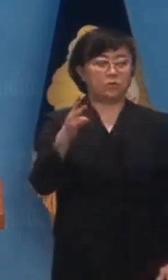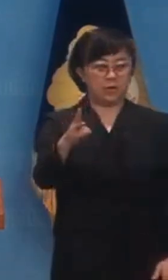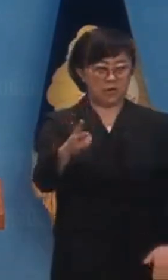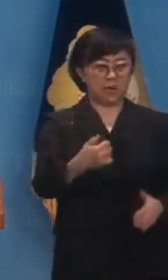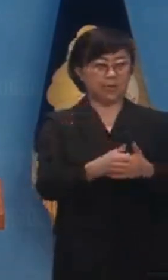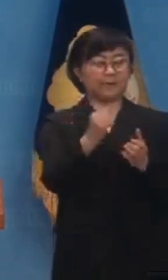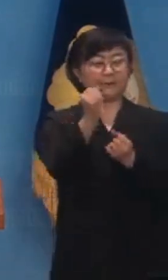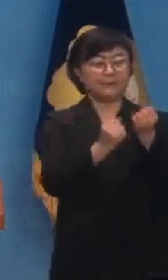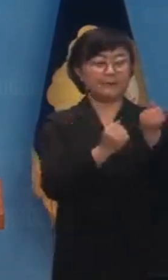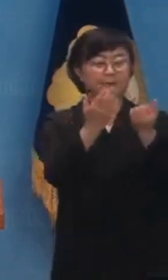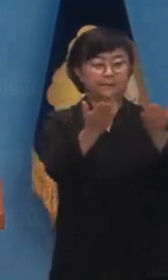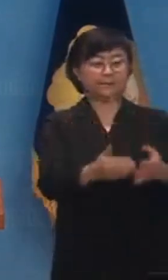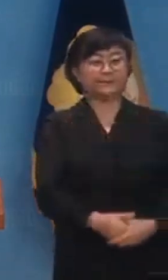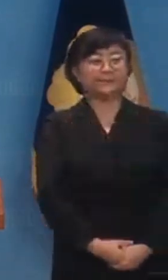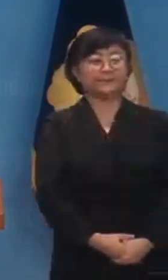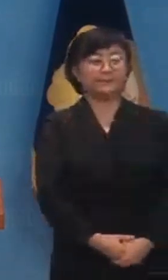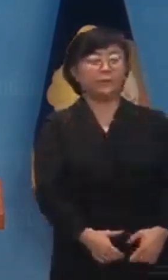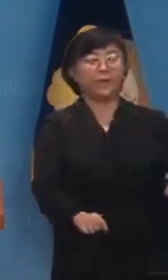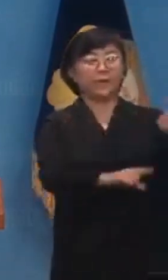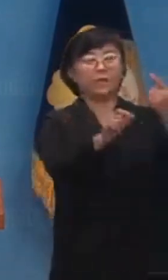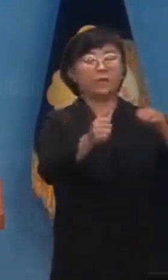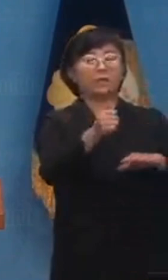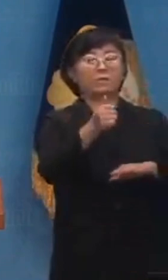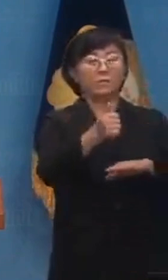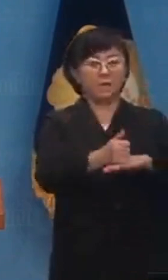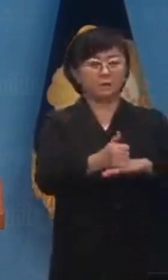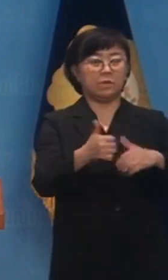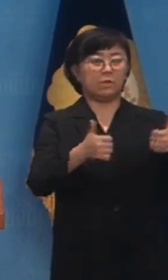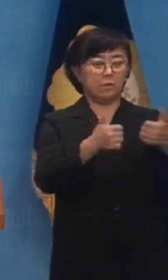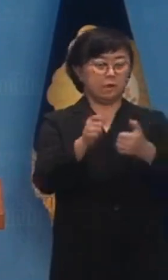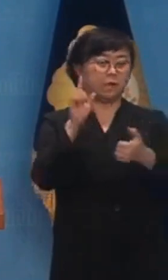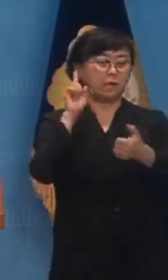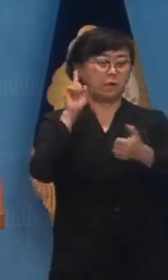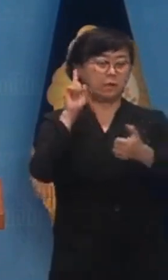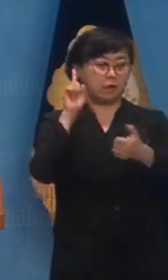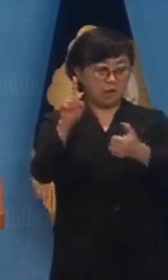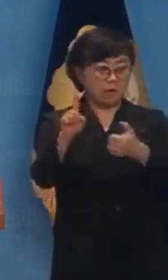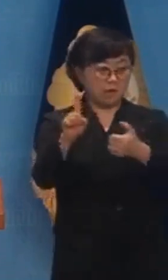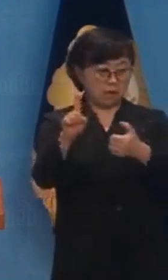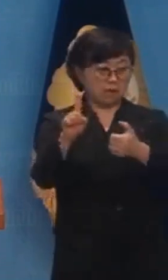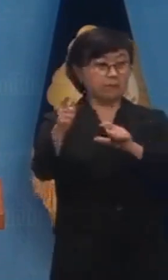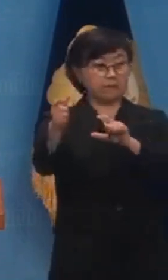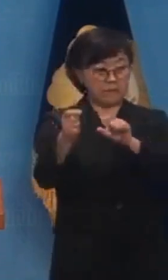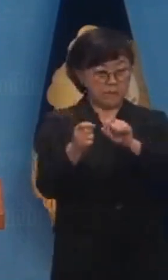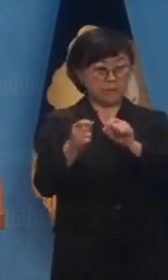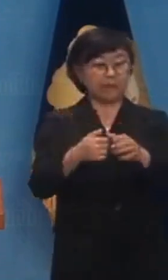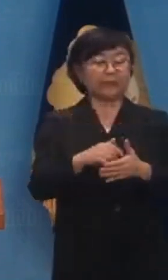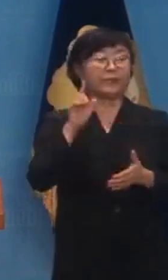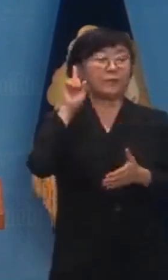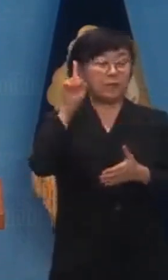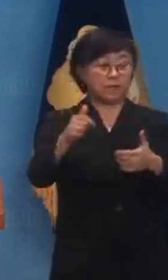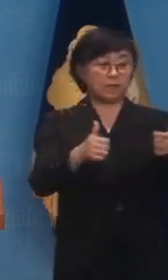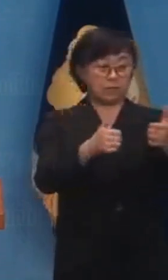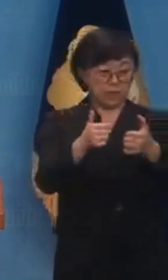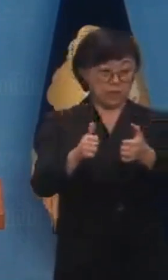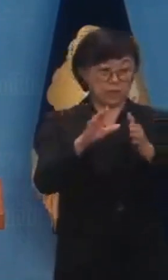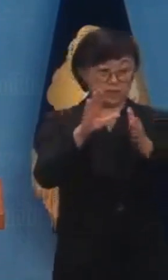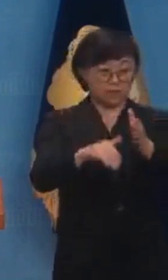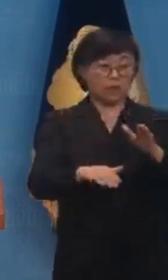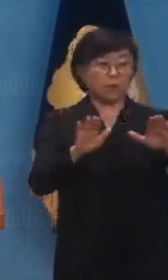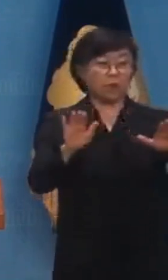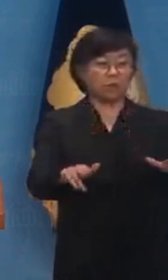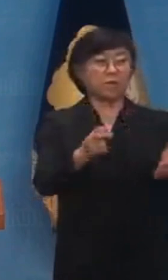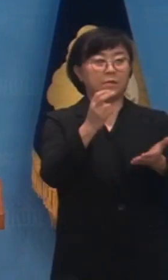한국국토정보공사 1월 마지막 본회의가 내일 9일로 다가왔습니다. 내일 본회의에서는 오늘